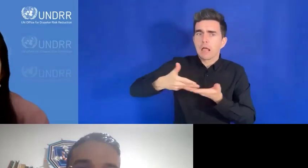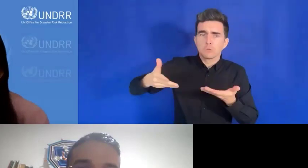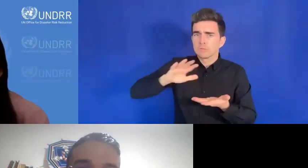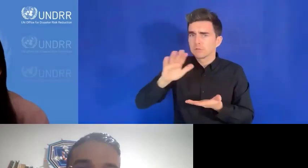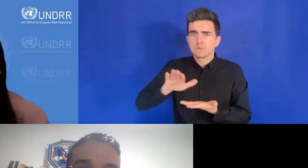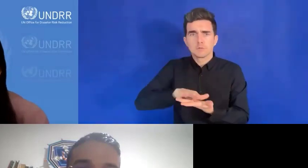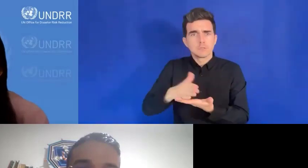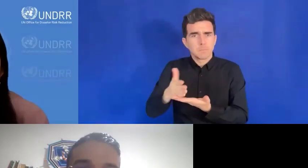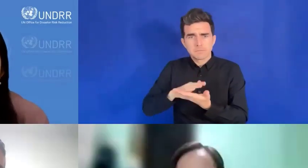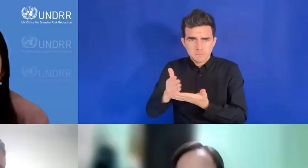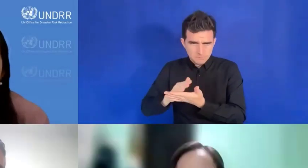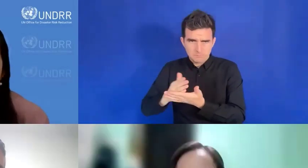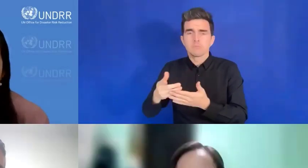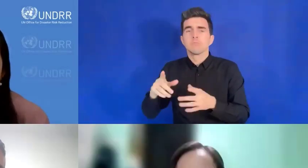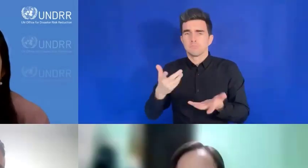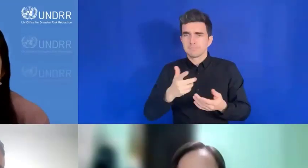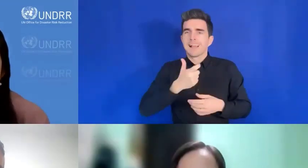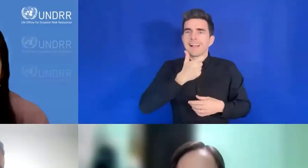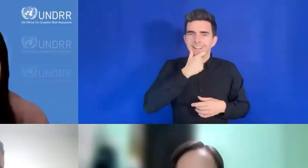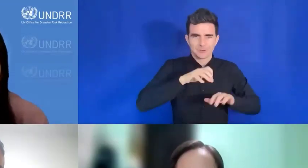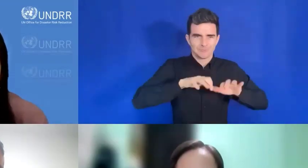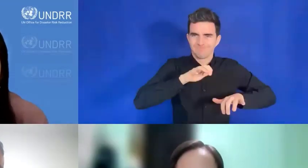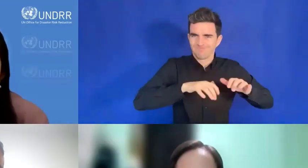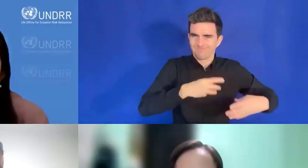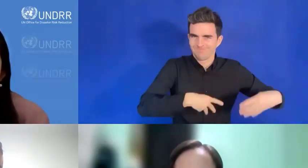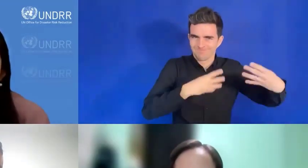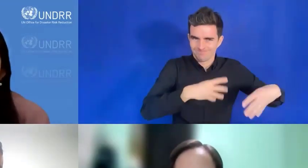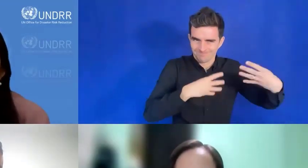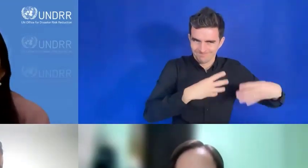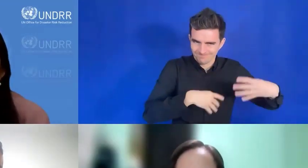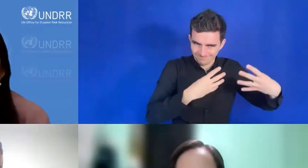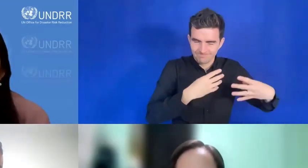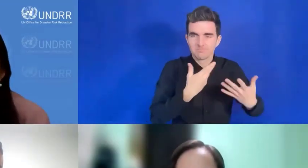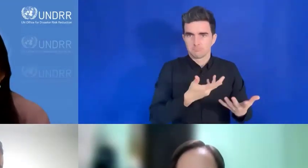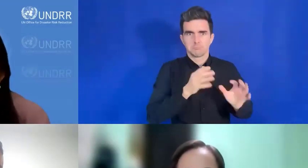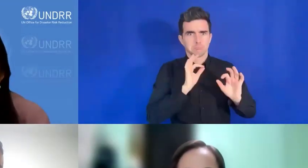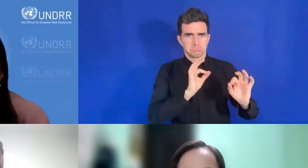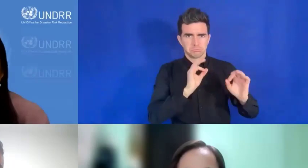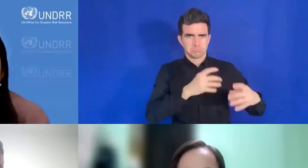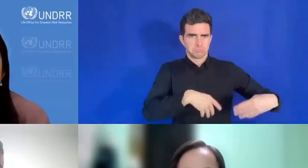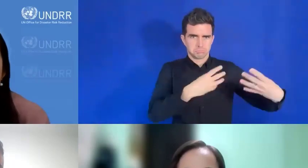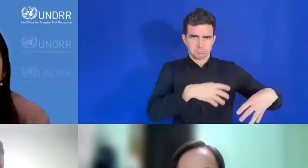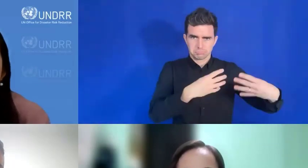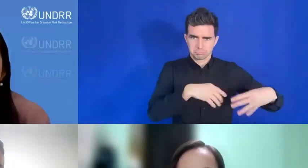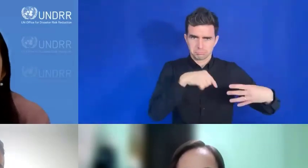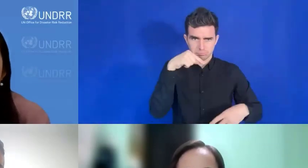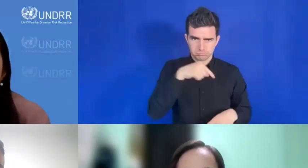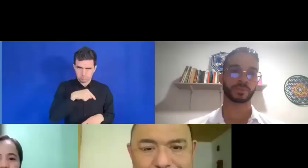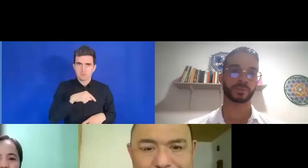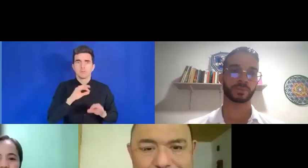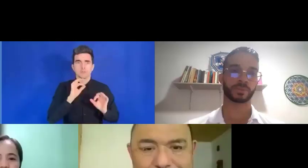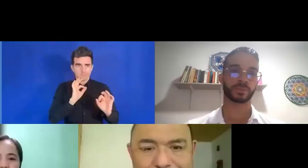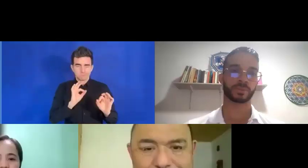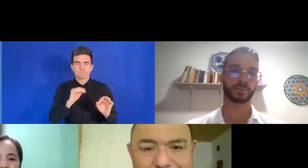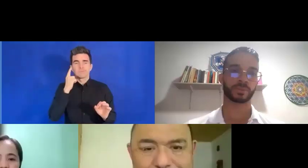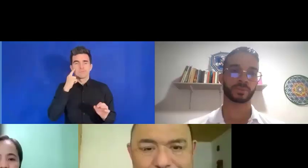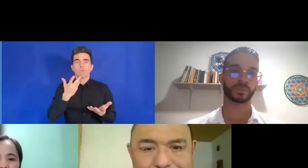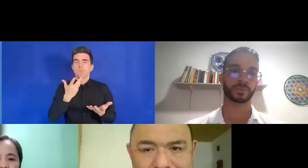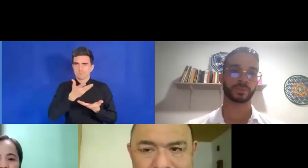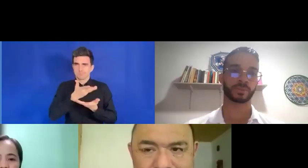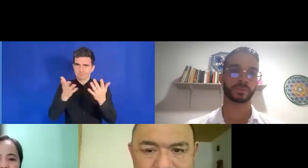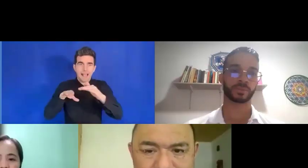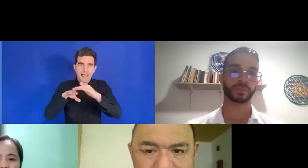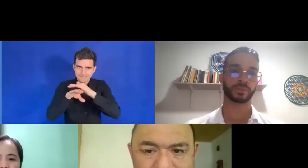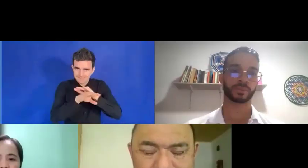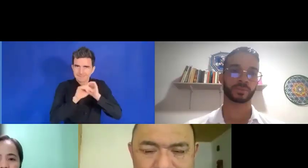merci au dactylographe qui s'est également chargé de saisir toutes ces